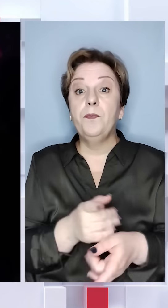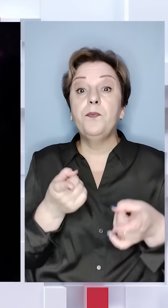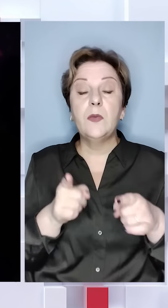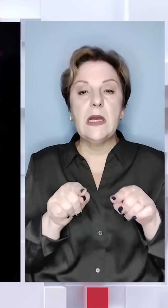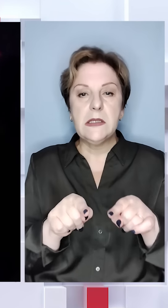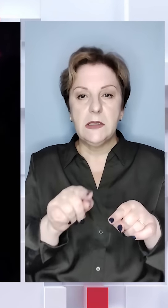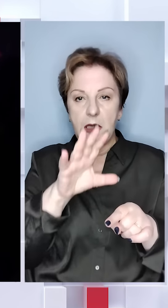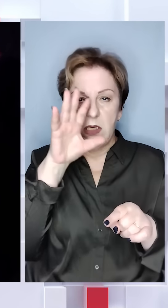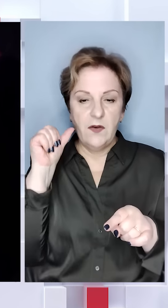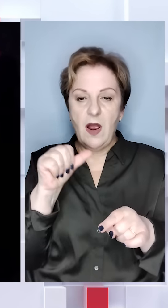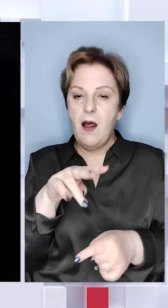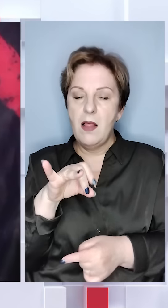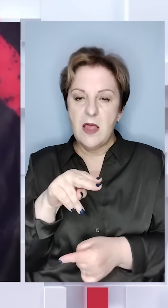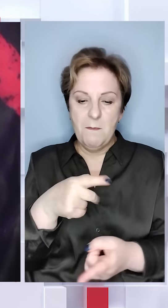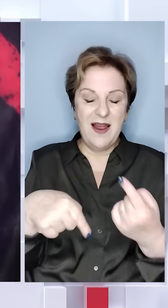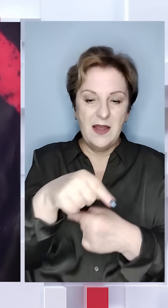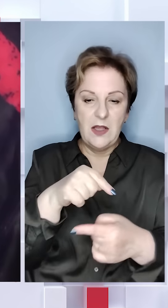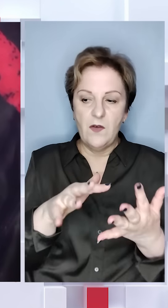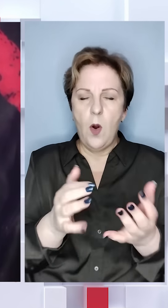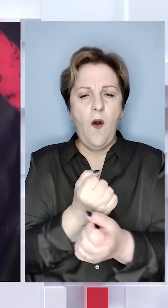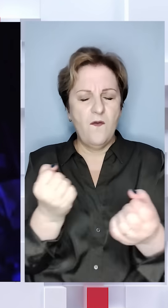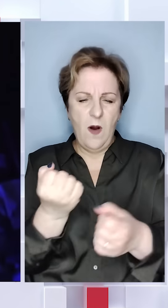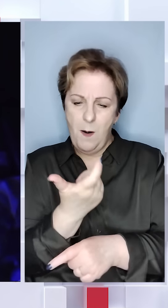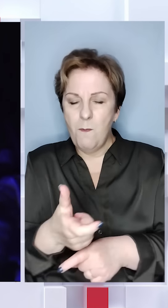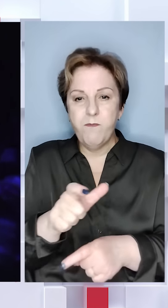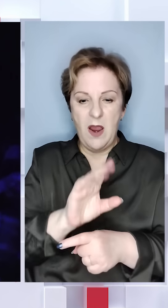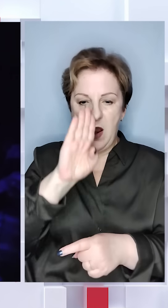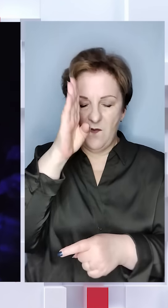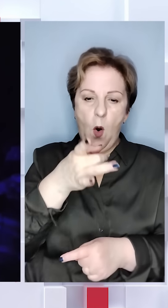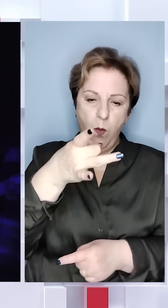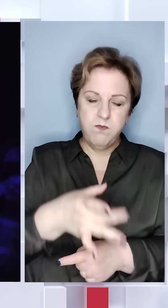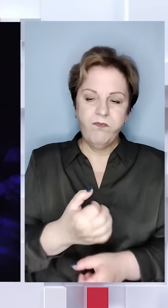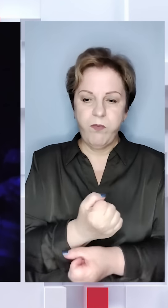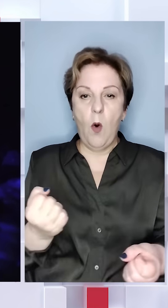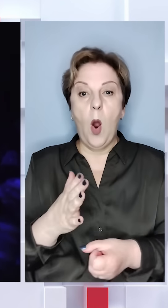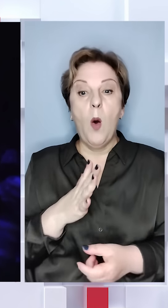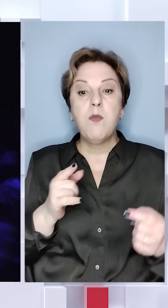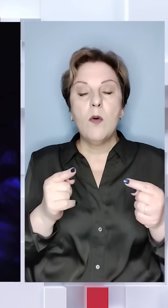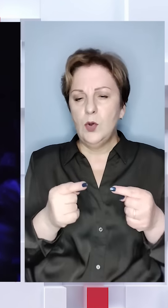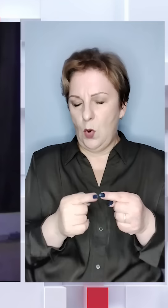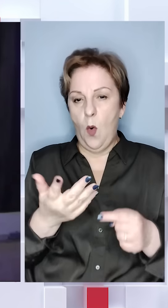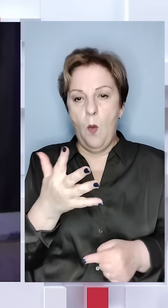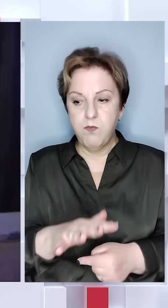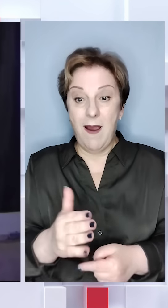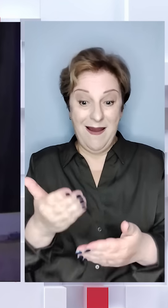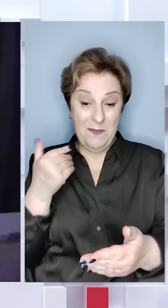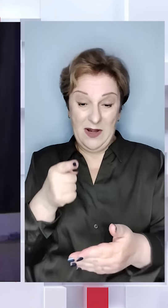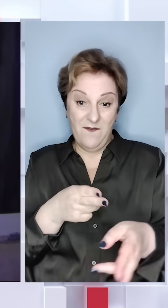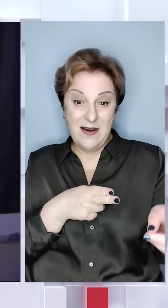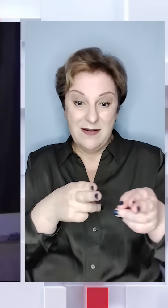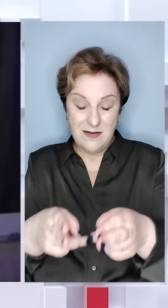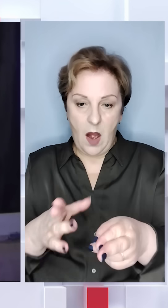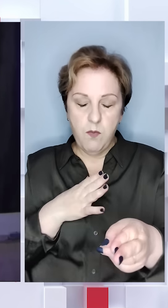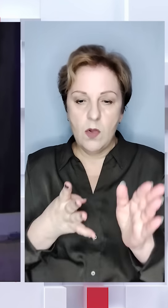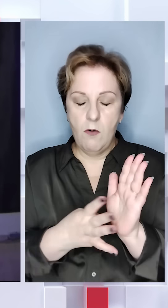Насправді цієї ночі на самій Липці і навколо селища вибухнуло значно більше ворожих бомб. Було точно п'ять, перед тим, як ви заїхали,